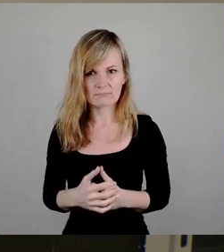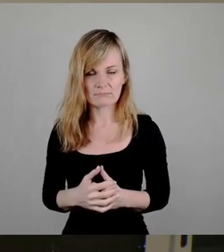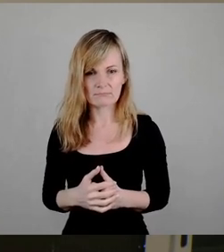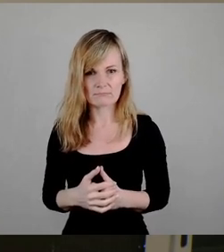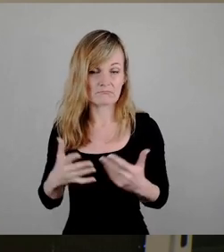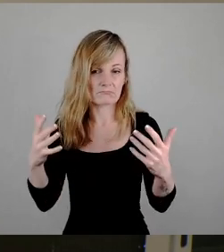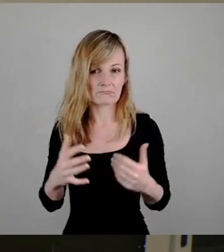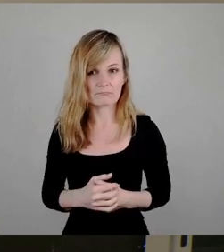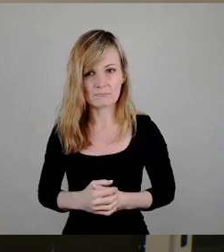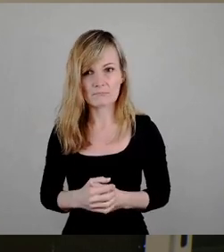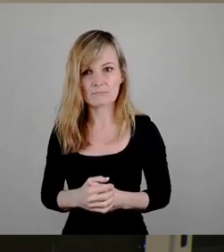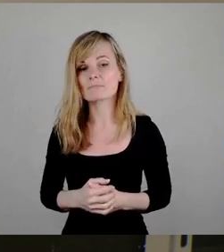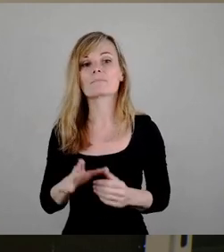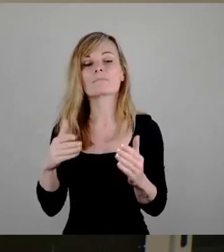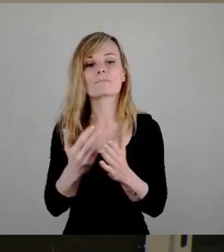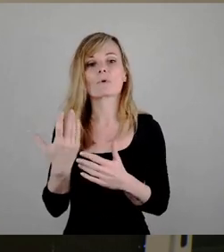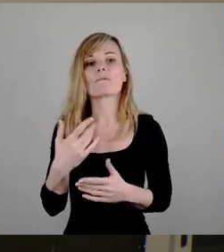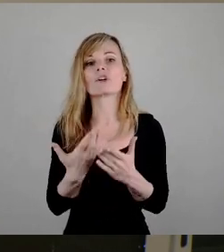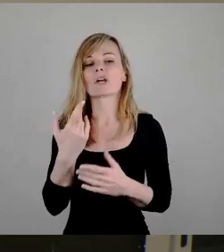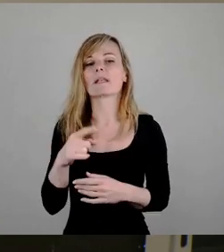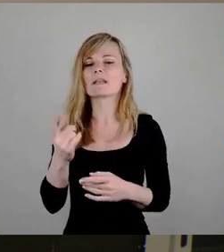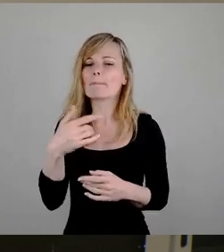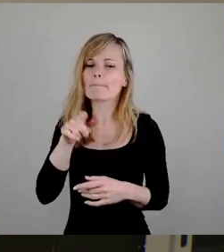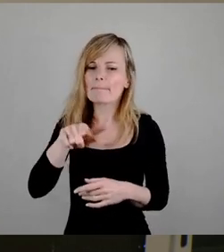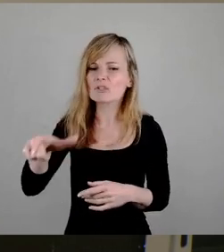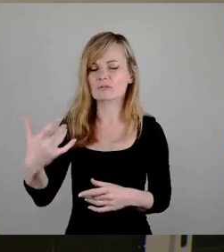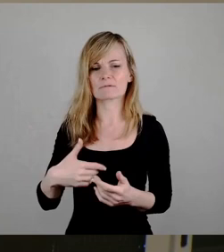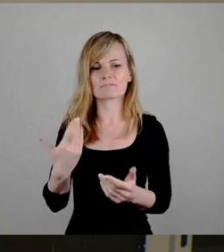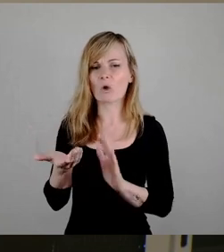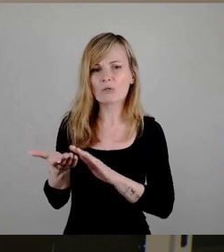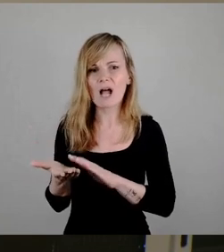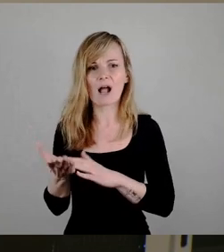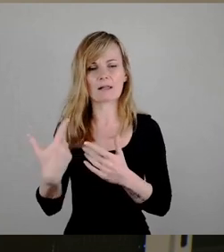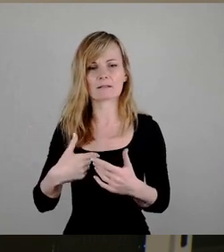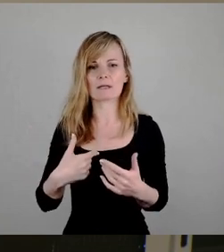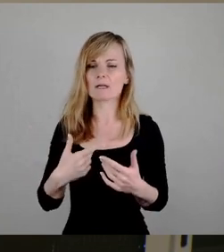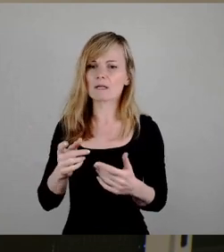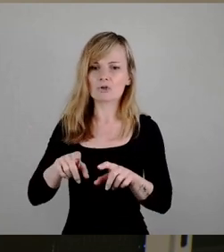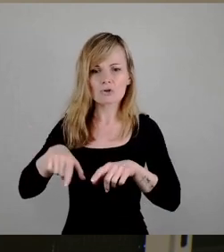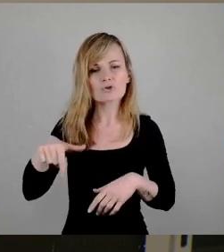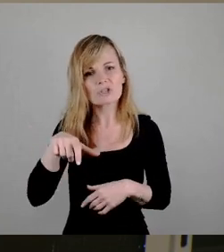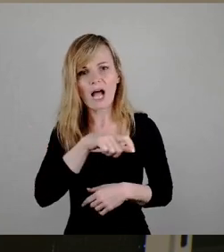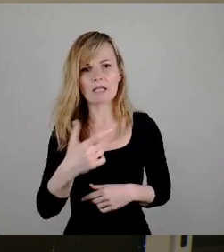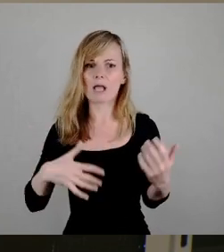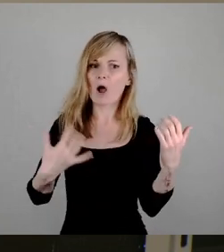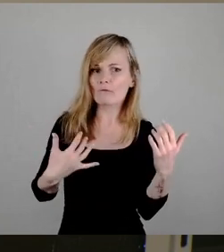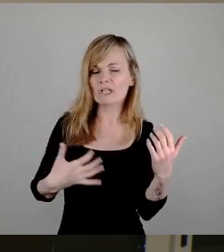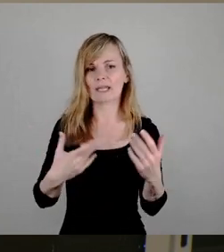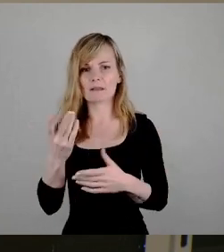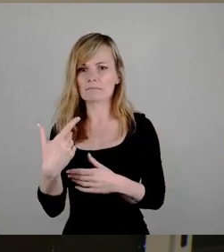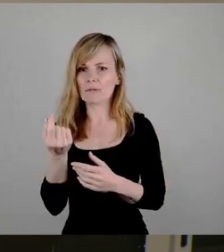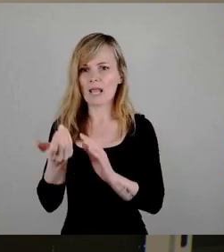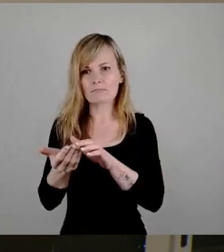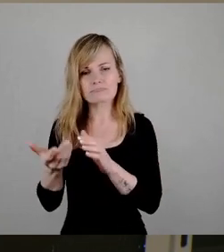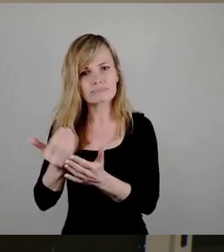Unterhalt für ihr Leben verdienen, indem sie auf der Straße auftreten. Ich finde das richtig befremdlich. will ein paar kleine Gedanken dazu sagen. Der erste, also